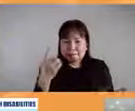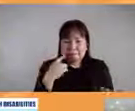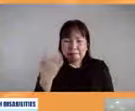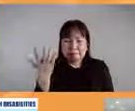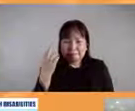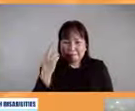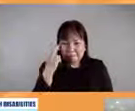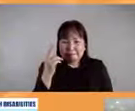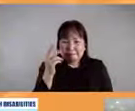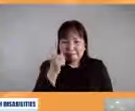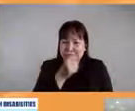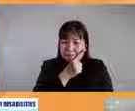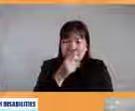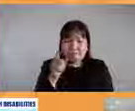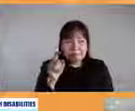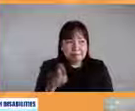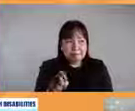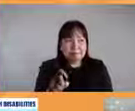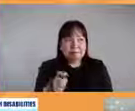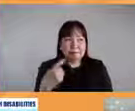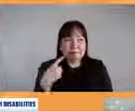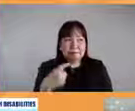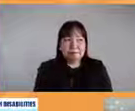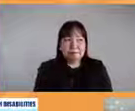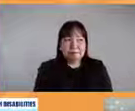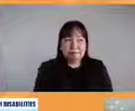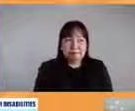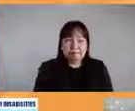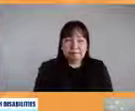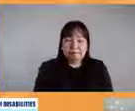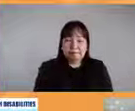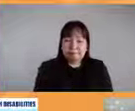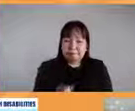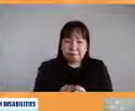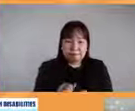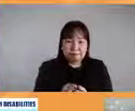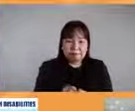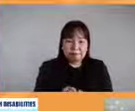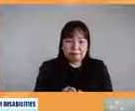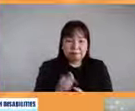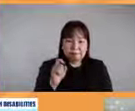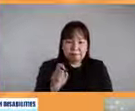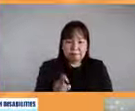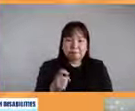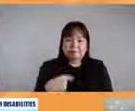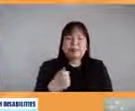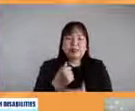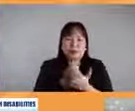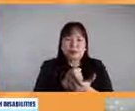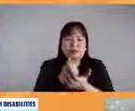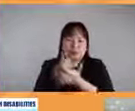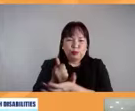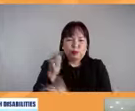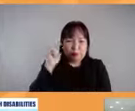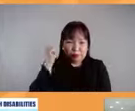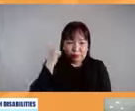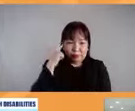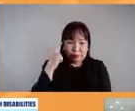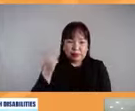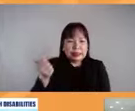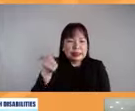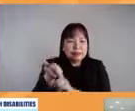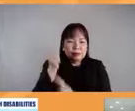natin kanina na ano eh kumbaga kailangan talaga natin tulungan yung estado kung paano